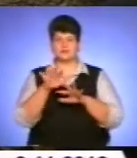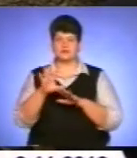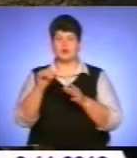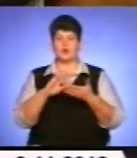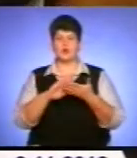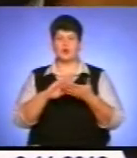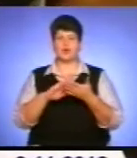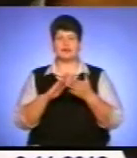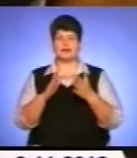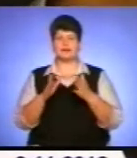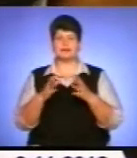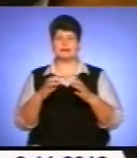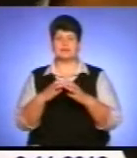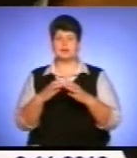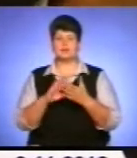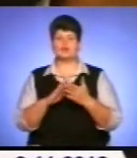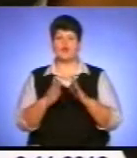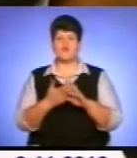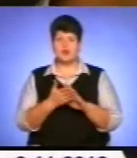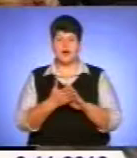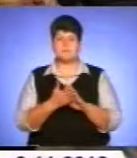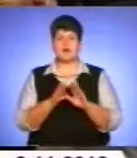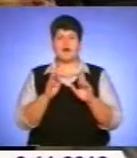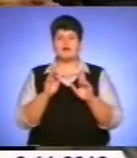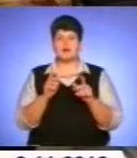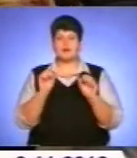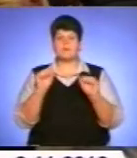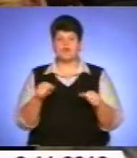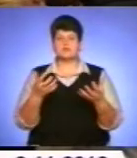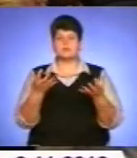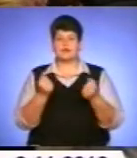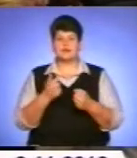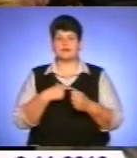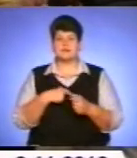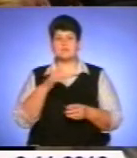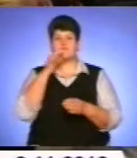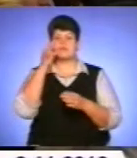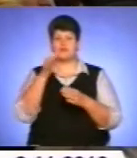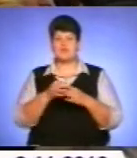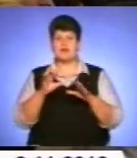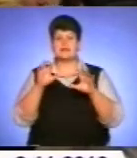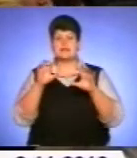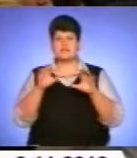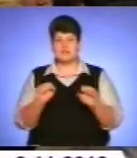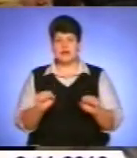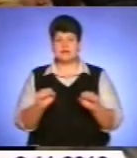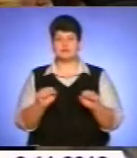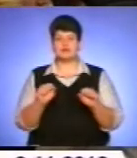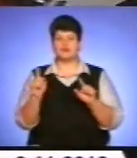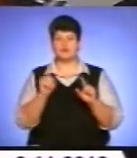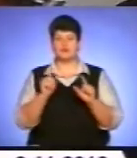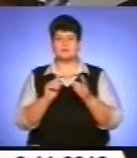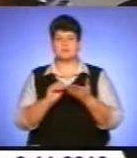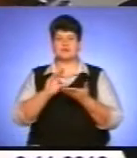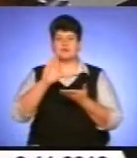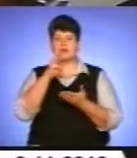договорами. Яким чином тоді може брати на себе відповідальність влада щодо підняття того